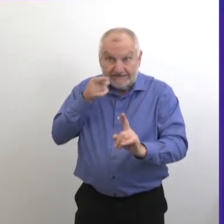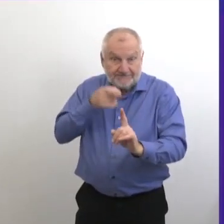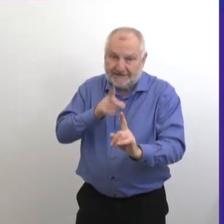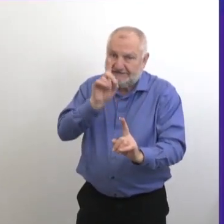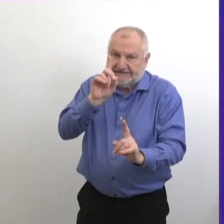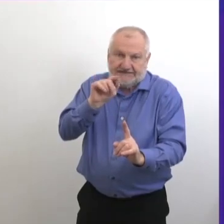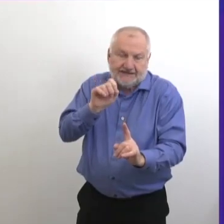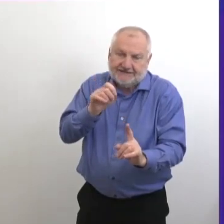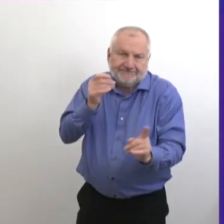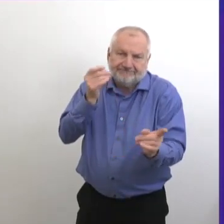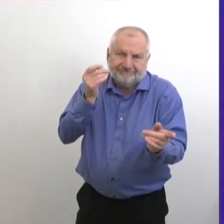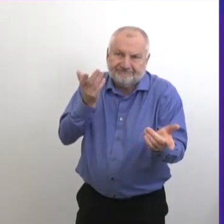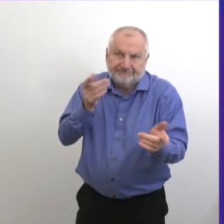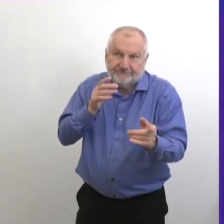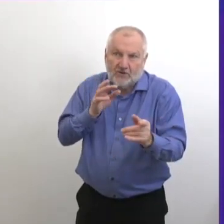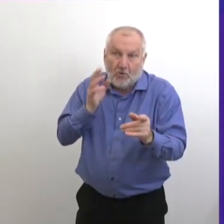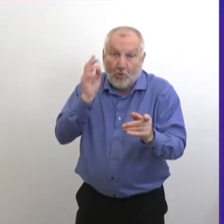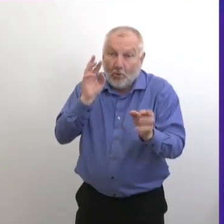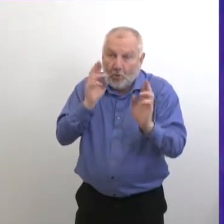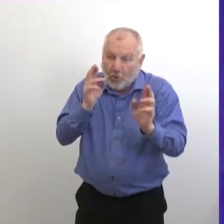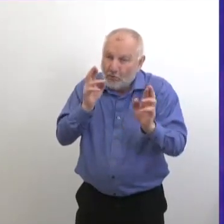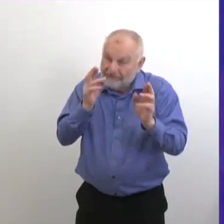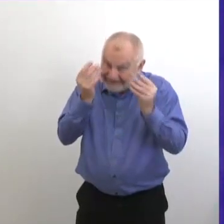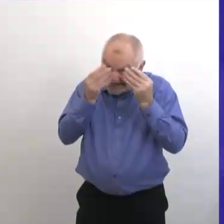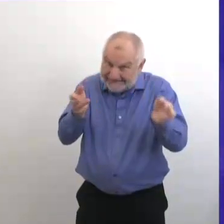mais j'espère avoir quelque chose pour vous bientôt.